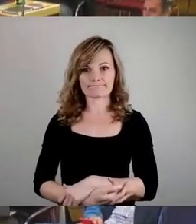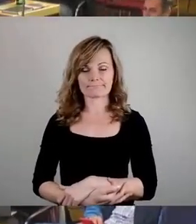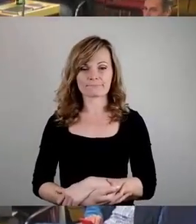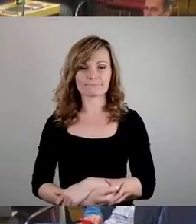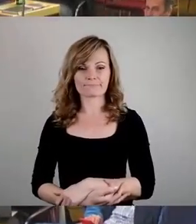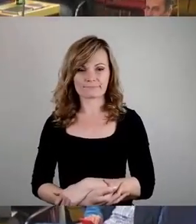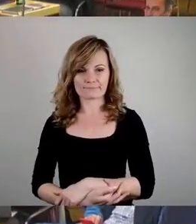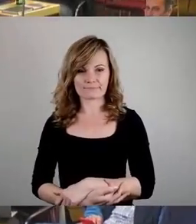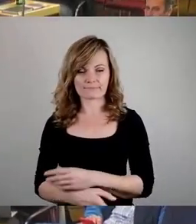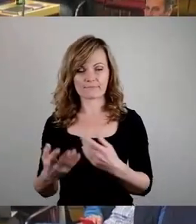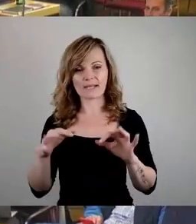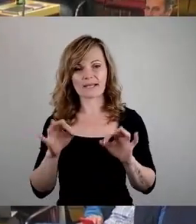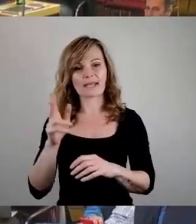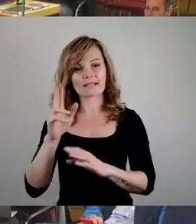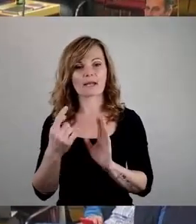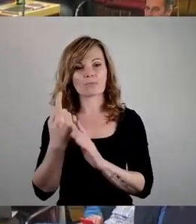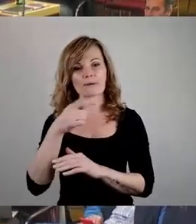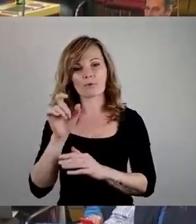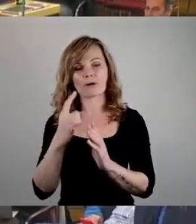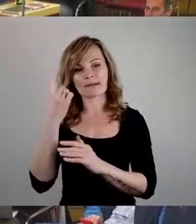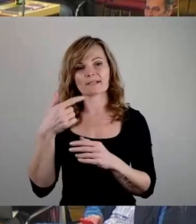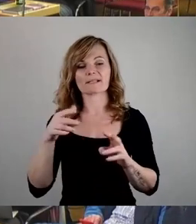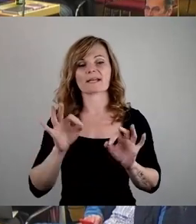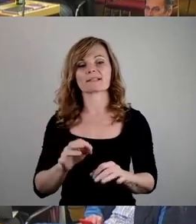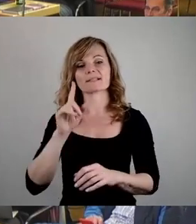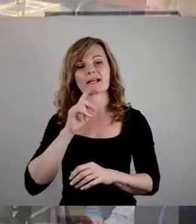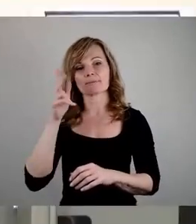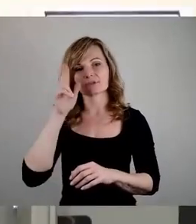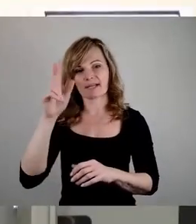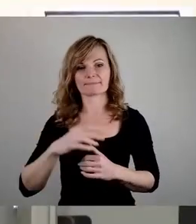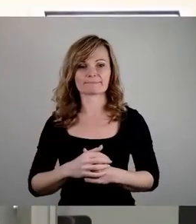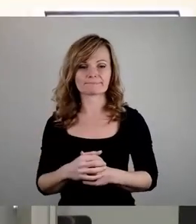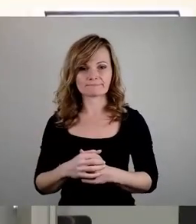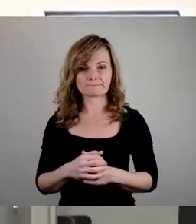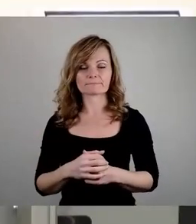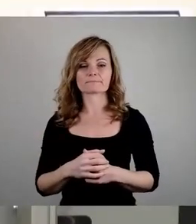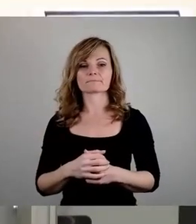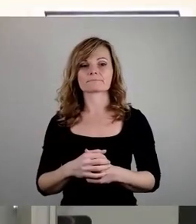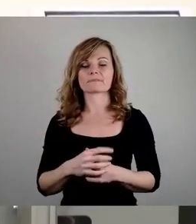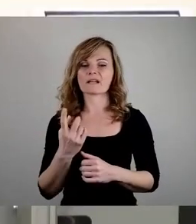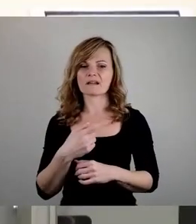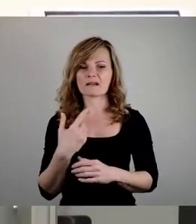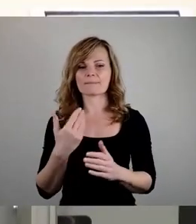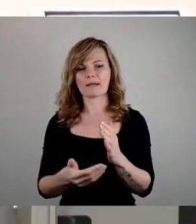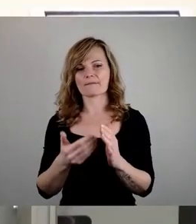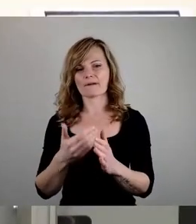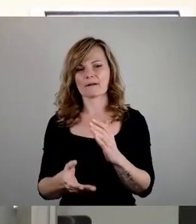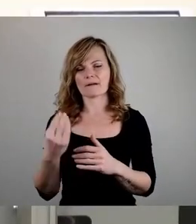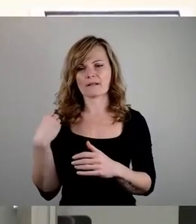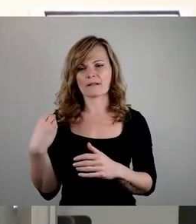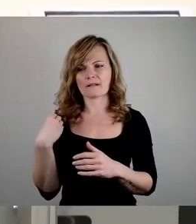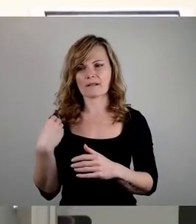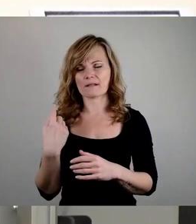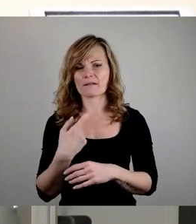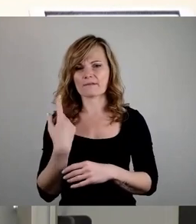Sehr geehrter Herr Oberbürgermeister, sehr geehrte Damen und Herren. Uns wurde jetzt hier mehrfach vorgeworfen, wir würden gewissermaßen Sand in die Augen